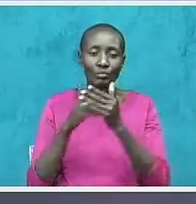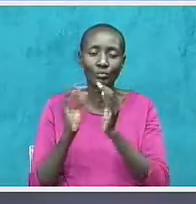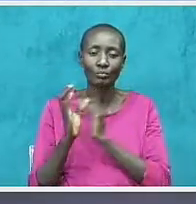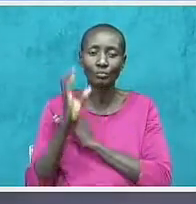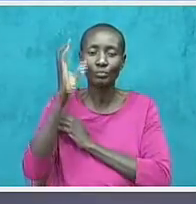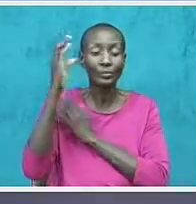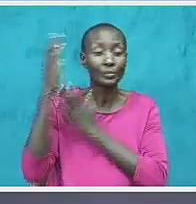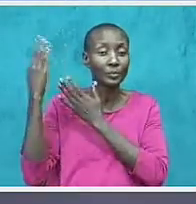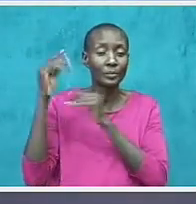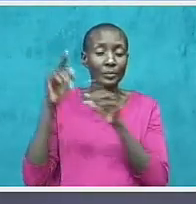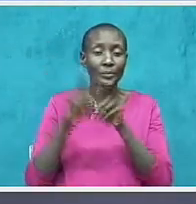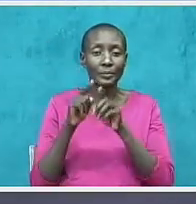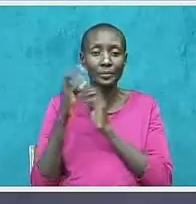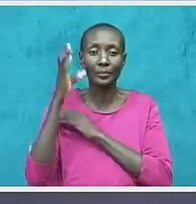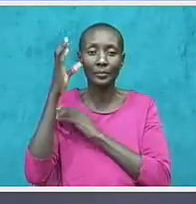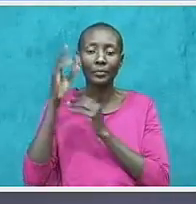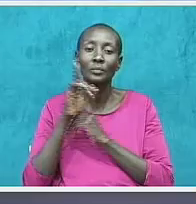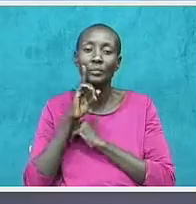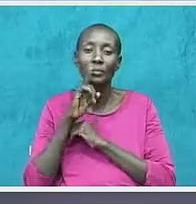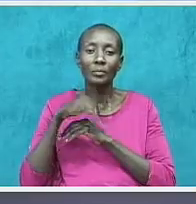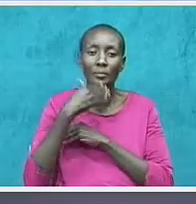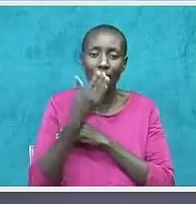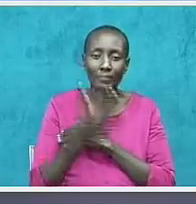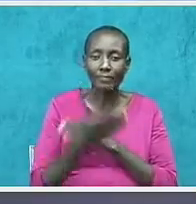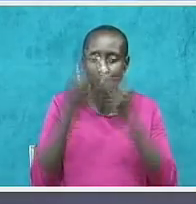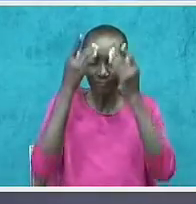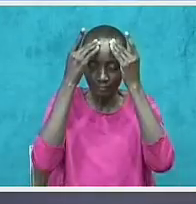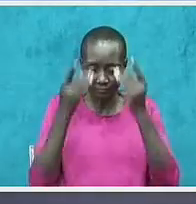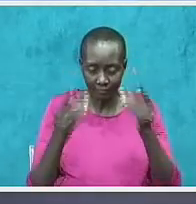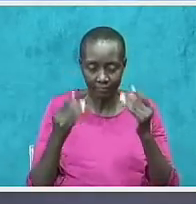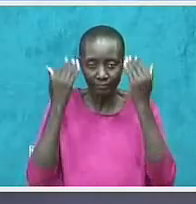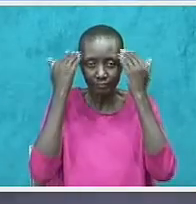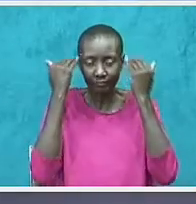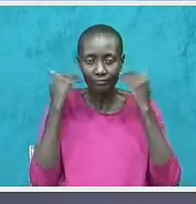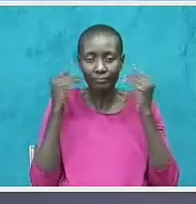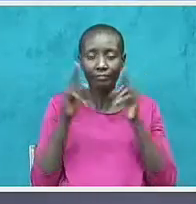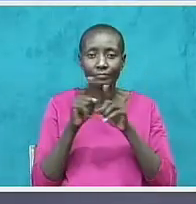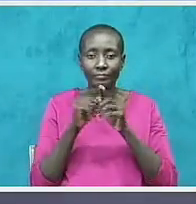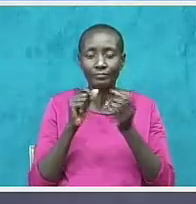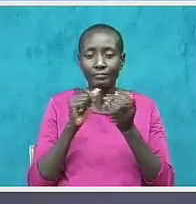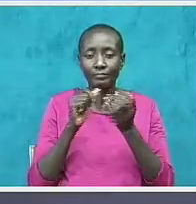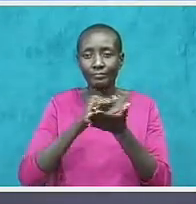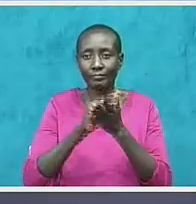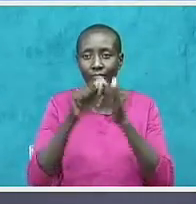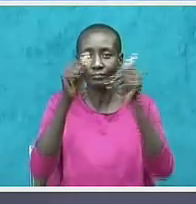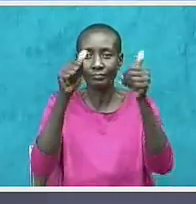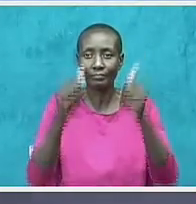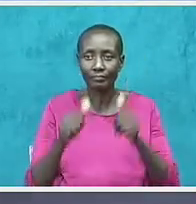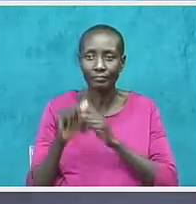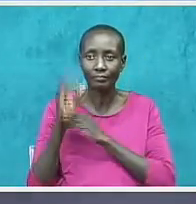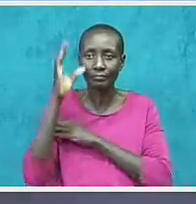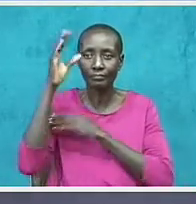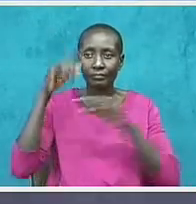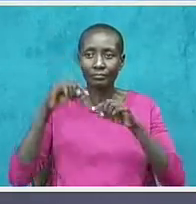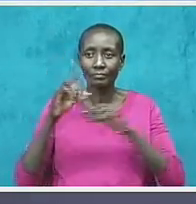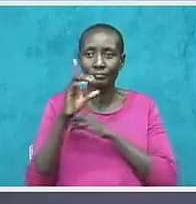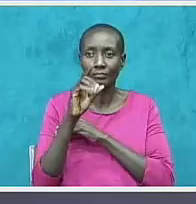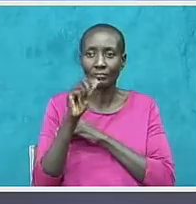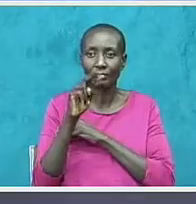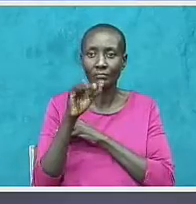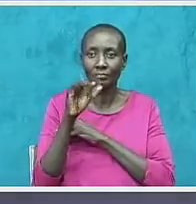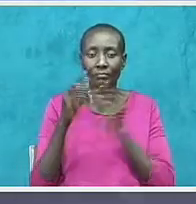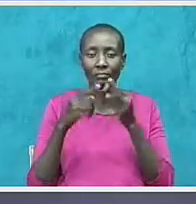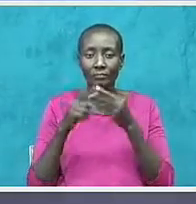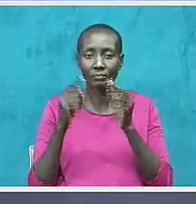pisho hapo kesho baada ya wamuzi wa mahakama ya rufa kutarajia kuchapisha notisi ya kuchapisha kwake hii leo. David Kasembeli anatranzishia